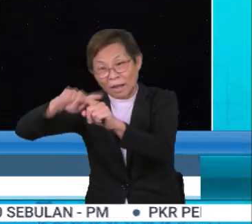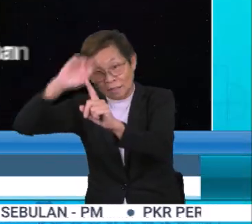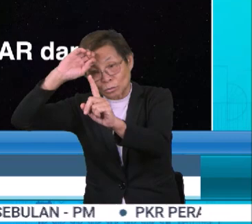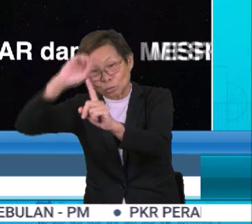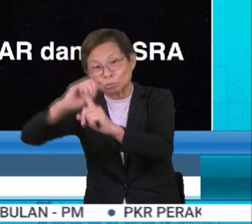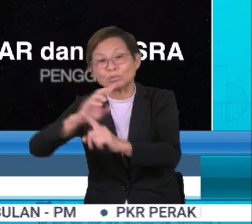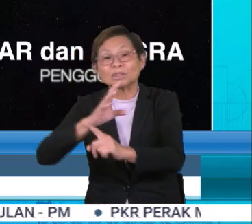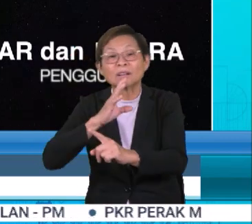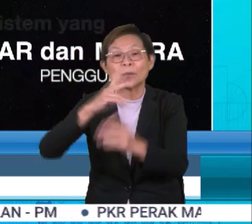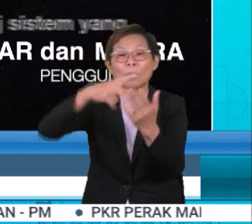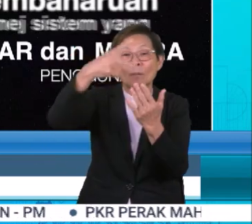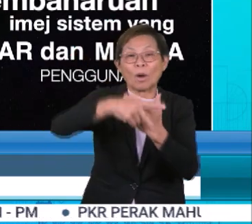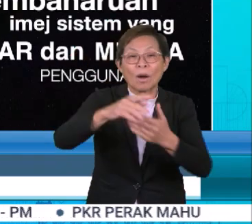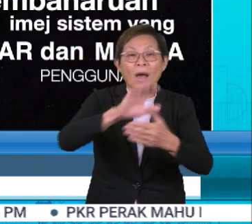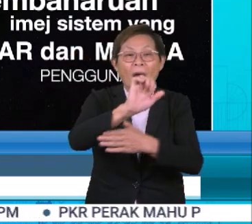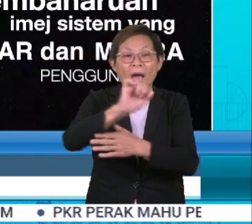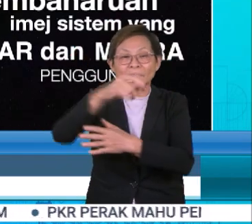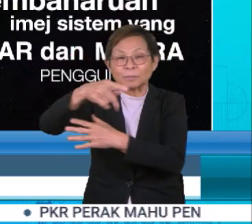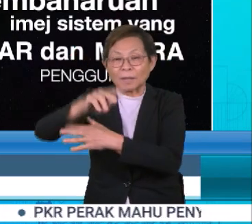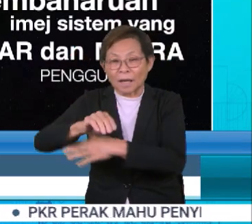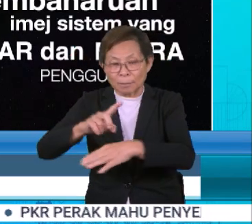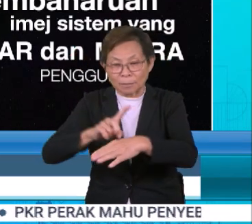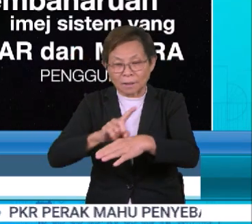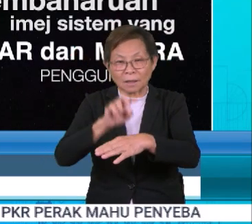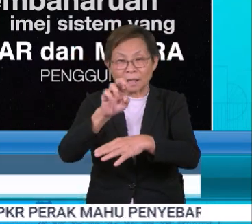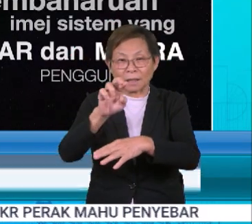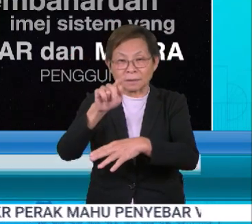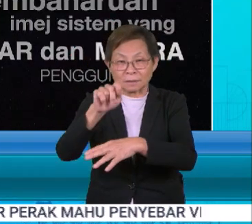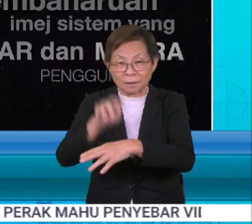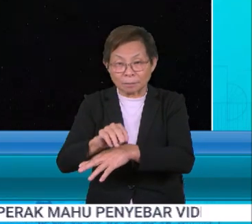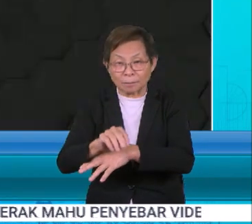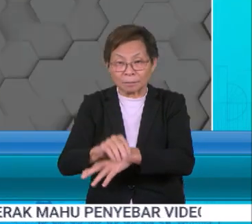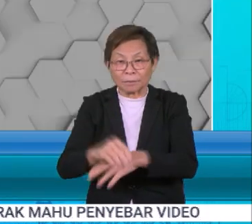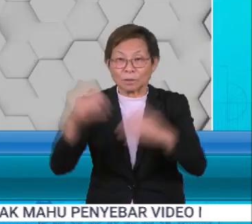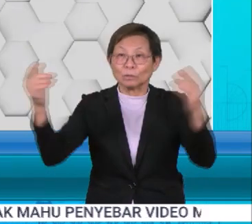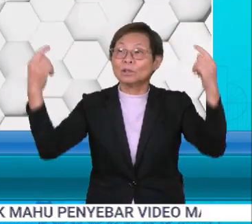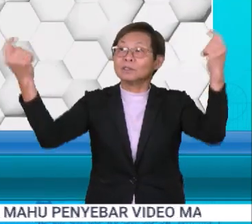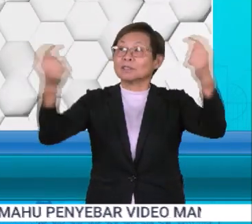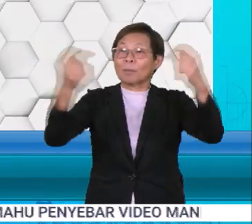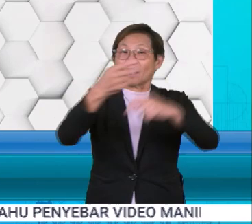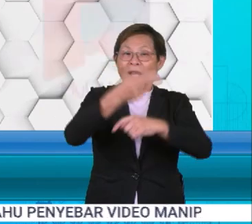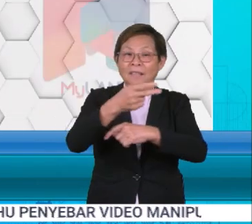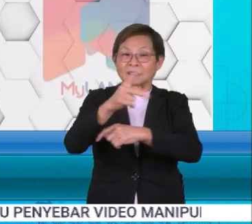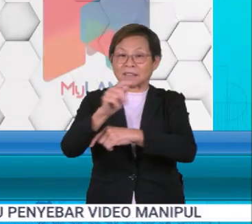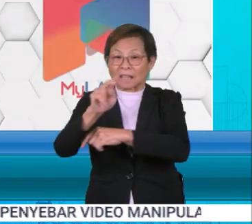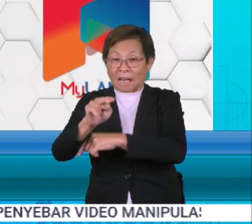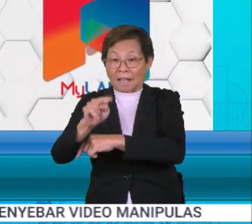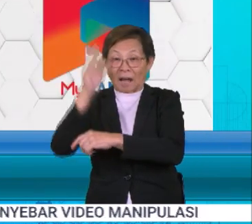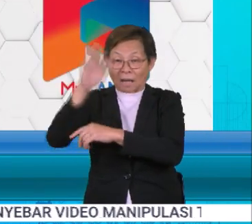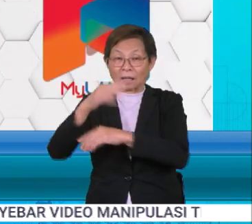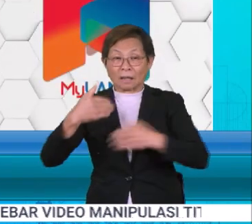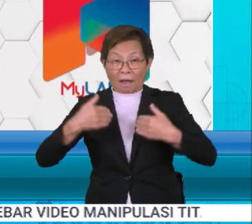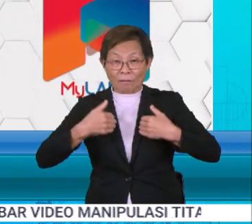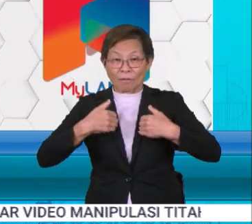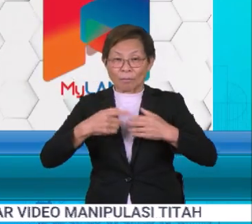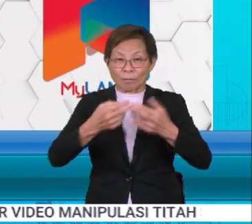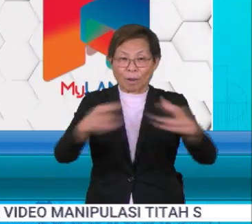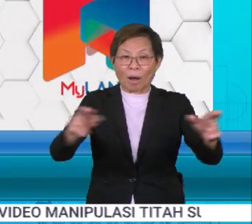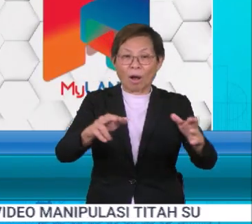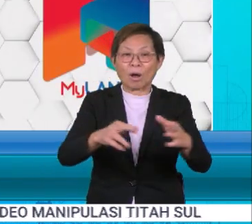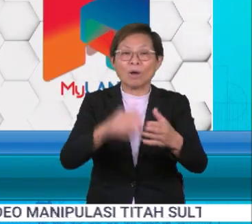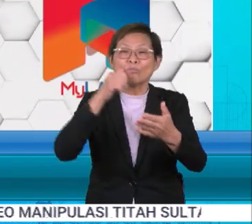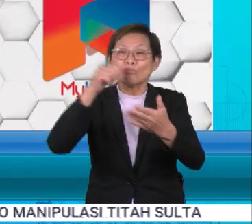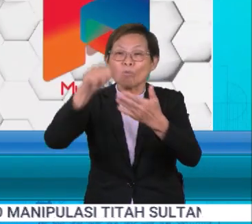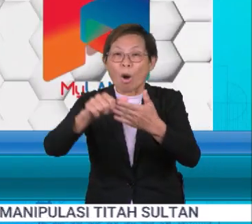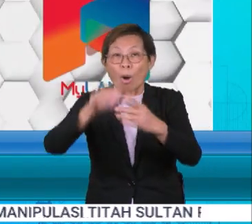Beliau bercakap dalam program Selamat Pagi Malaysia di Angkasa Puri. Sambutan HTN juga akan menyaksikan pelancaran dokumen